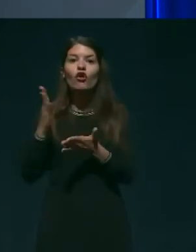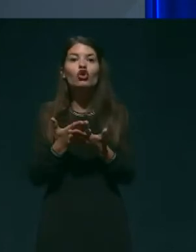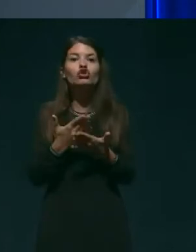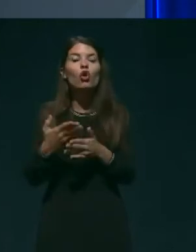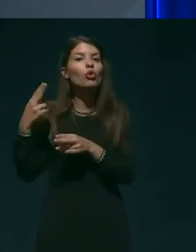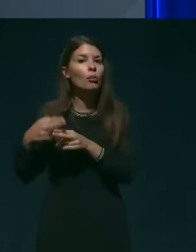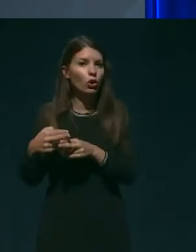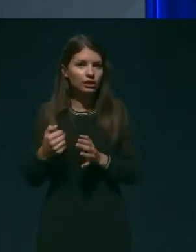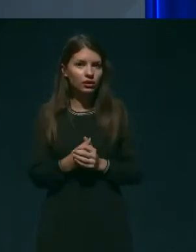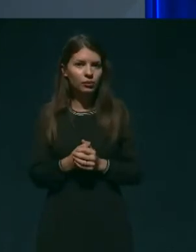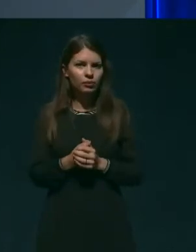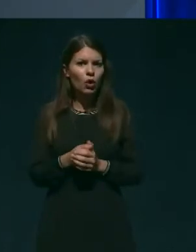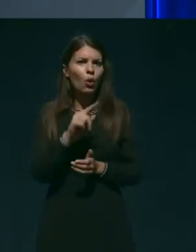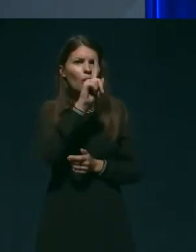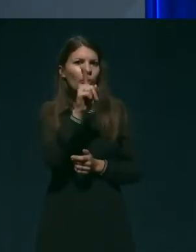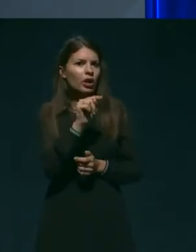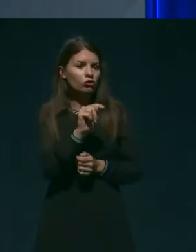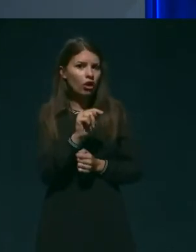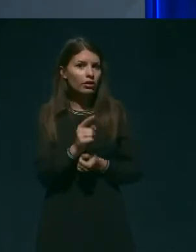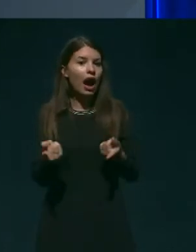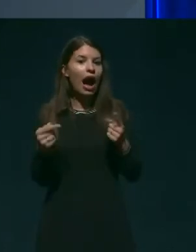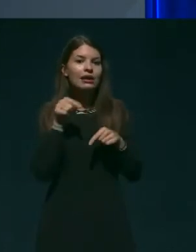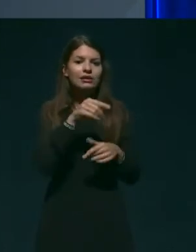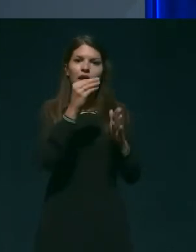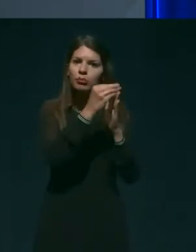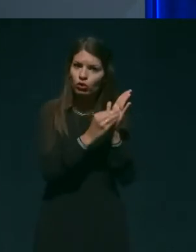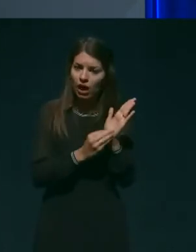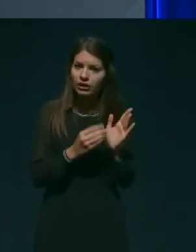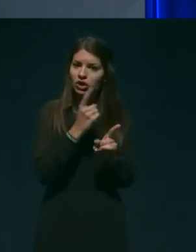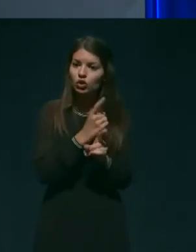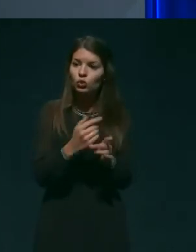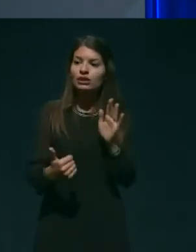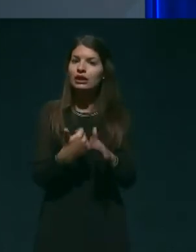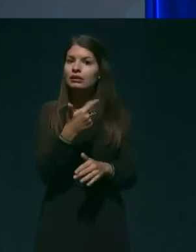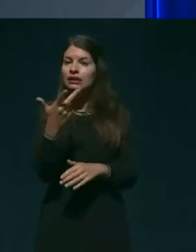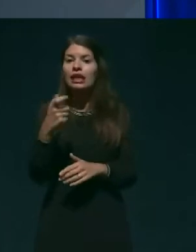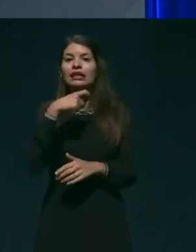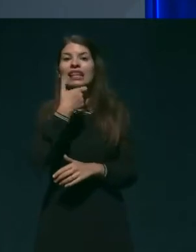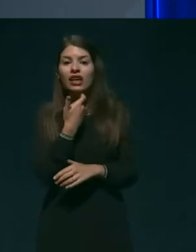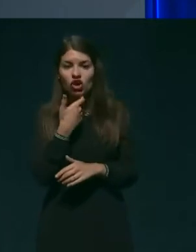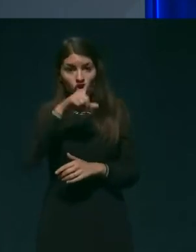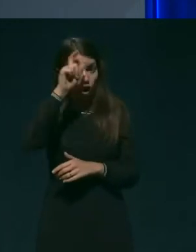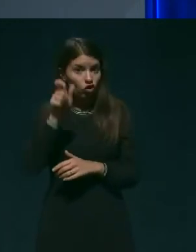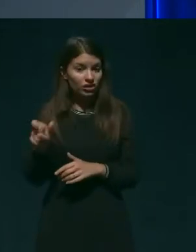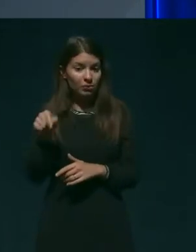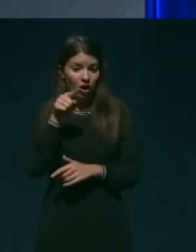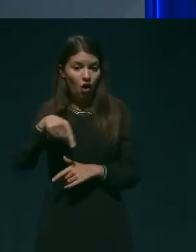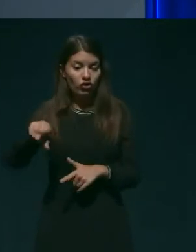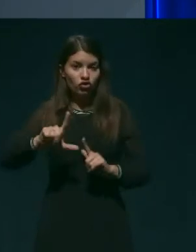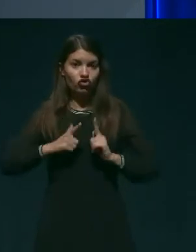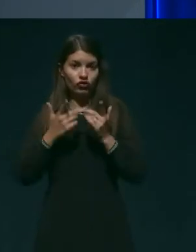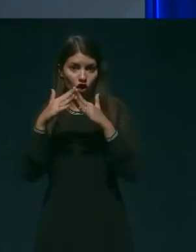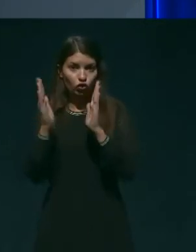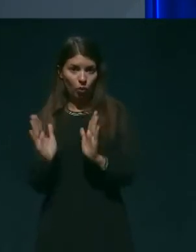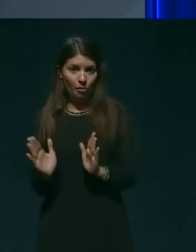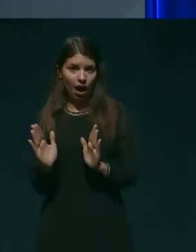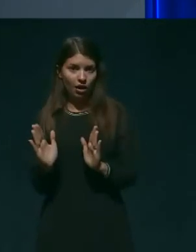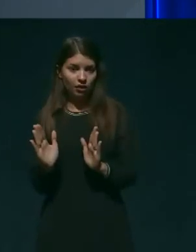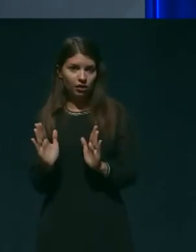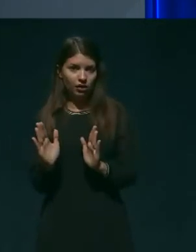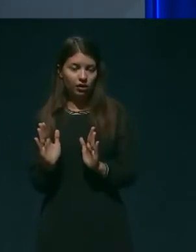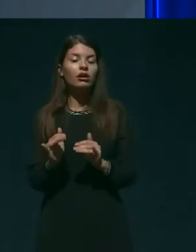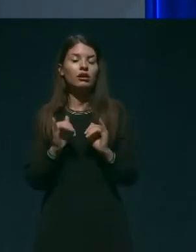bili te podatki tudi narejeni za starejše osebe doma? Večino ima strani splošnih zdravnikov, ne.